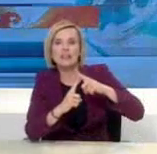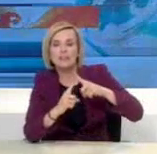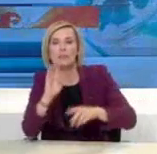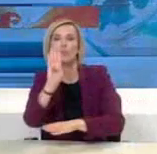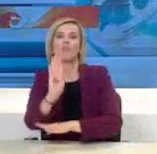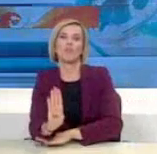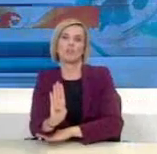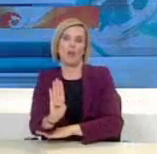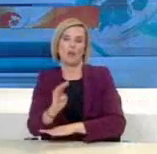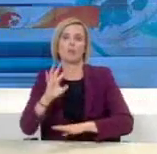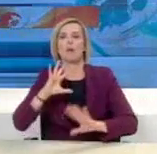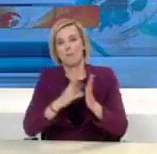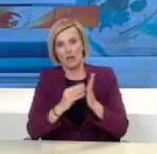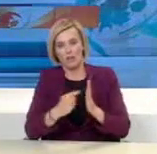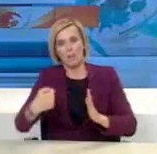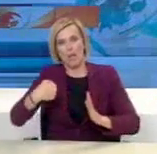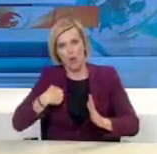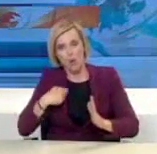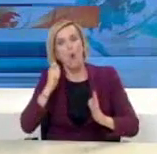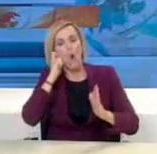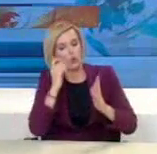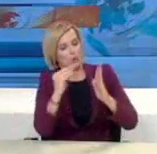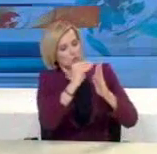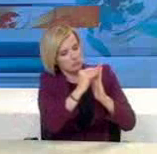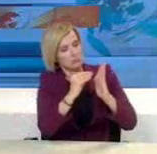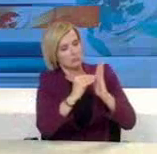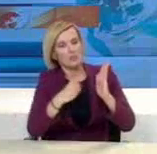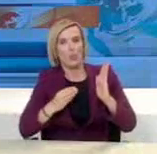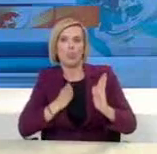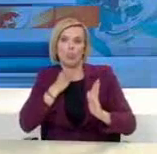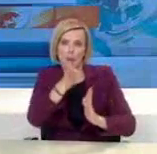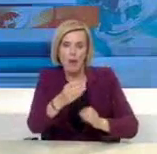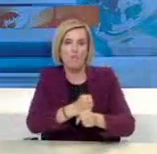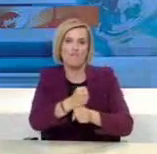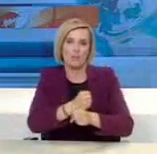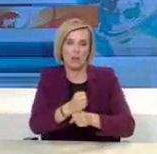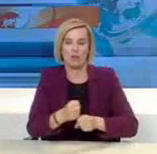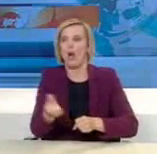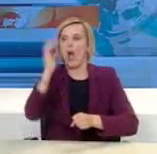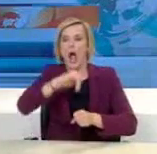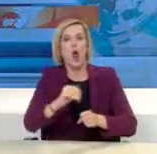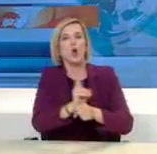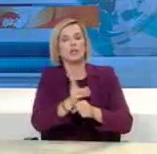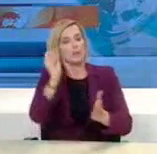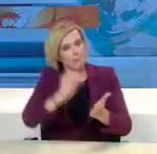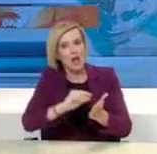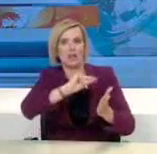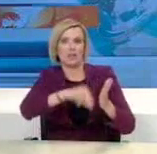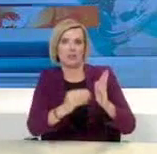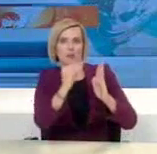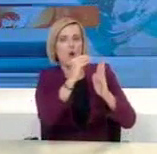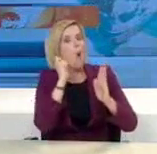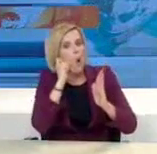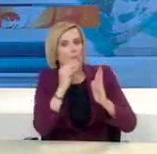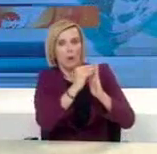τον τόπο προορισμό του πολίτη, καθώς και τον συγκεκριμένο λόγο της μετακίνησής τους. Περισσότερες λεπτομέρειες θα σας δώσει στη συνέχεια ο